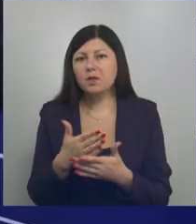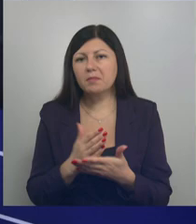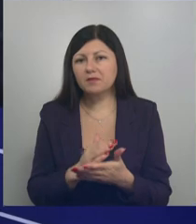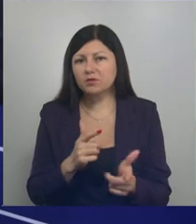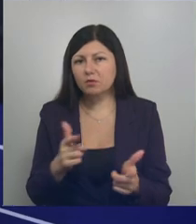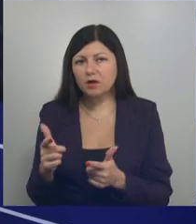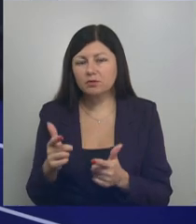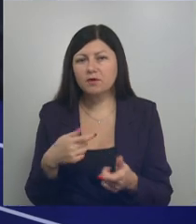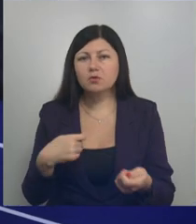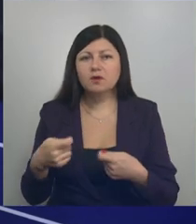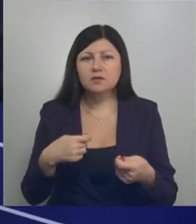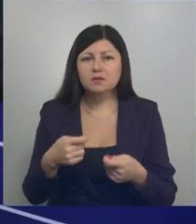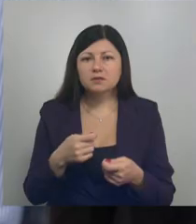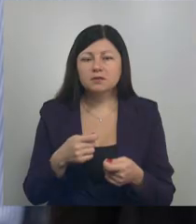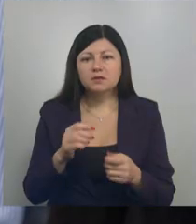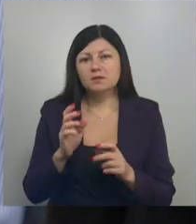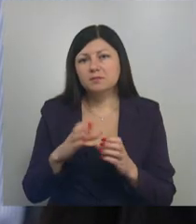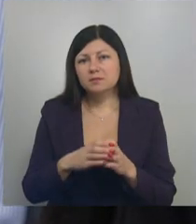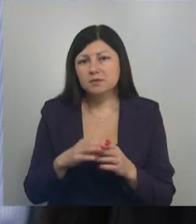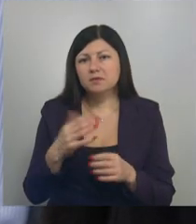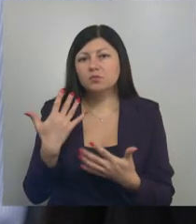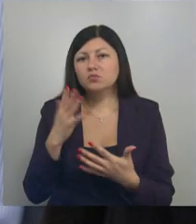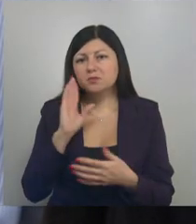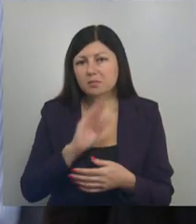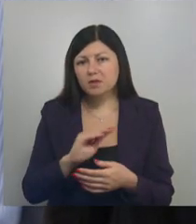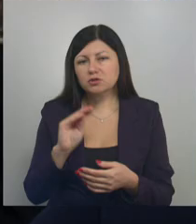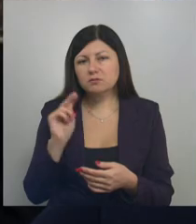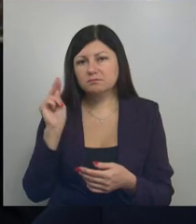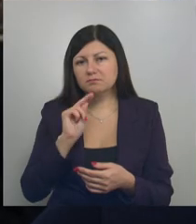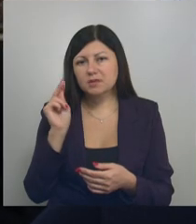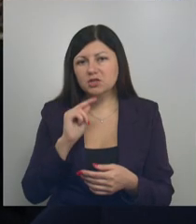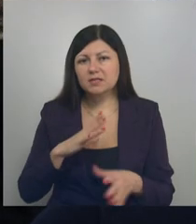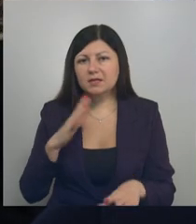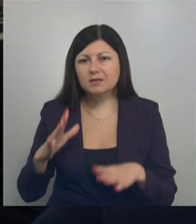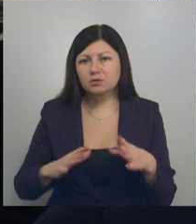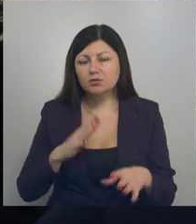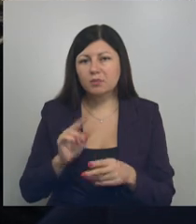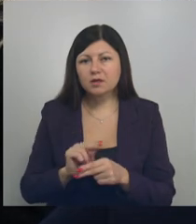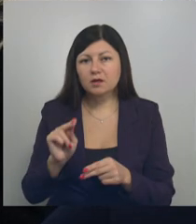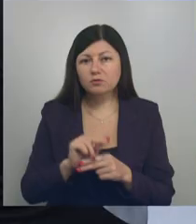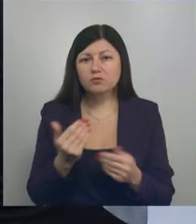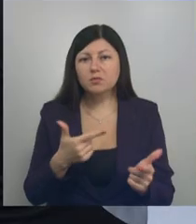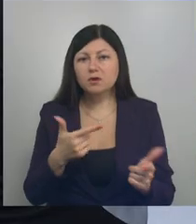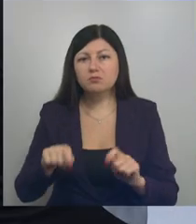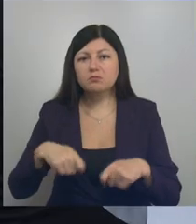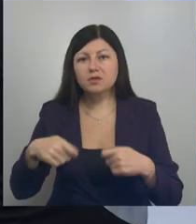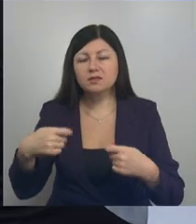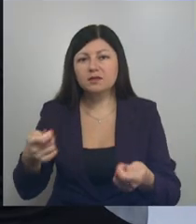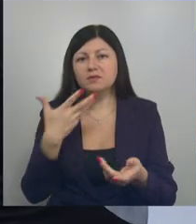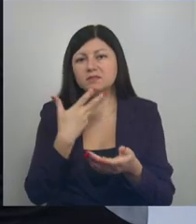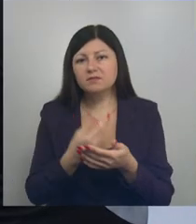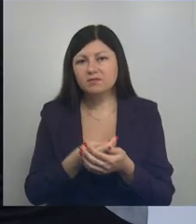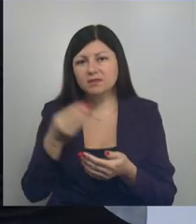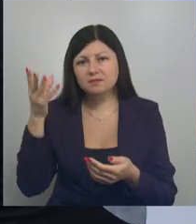Руководители проектов регионального центра компетенции успешно прошли тренерскую подготовку. Теперь готовы передавать свои знания